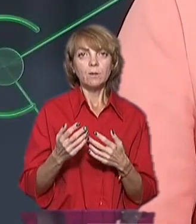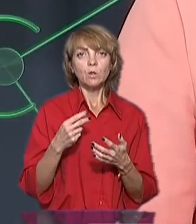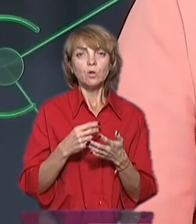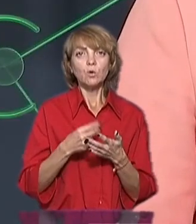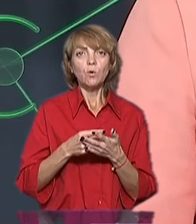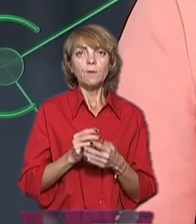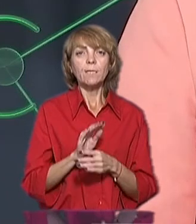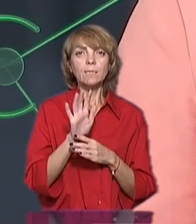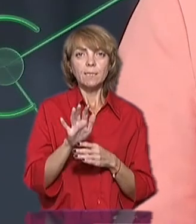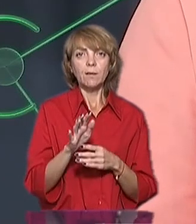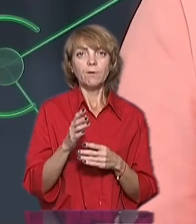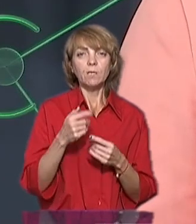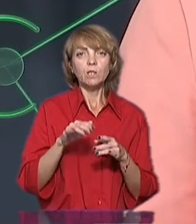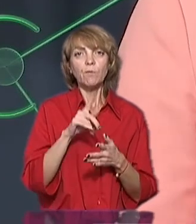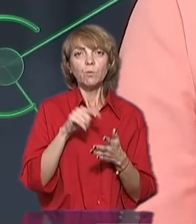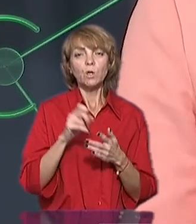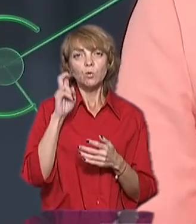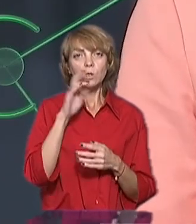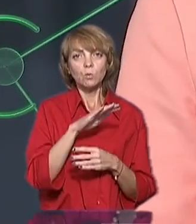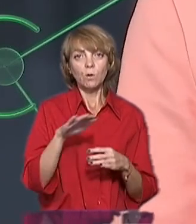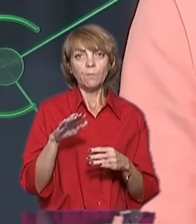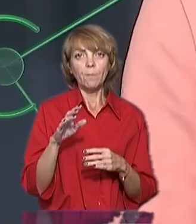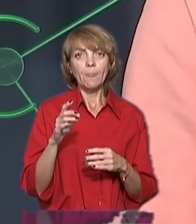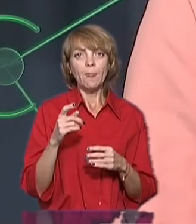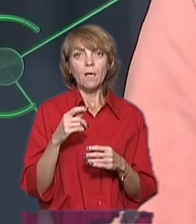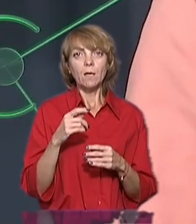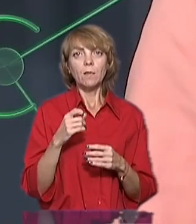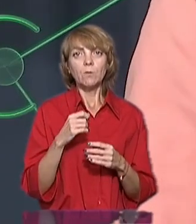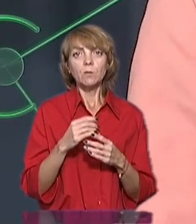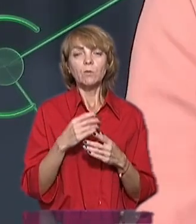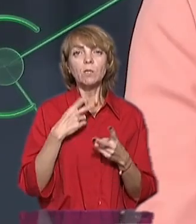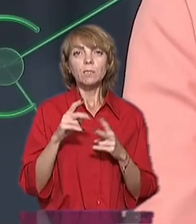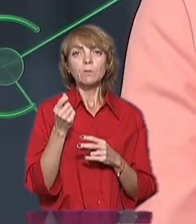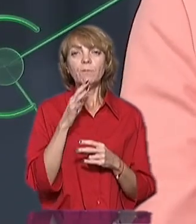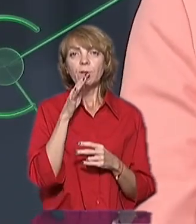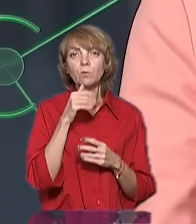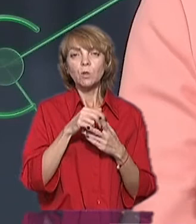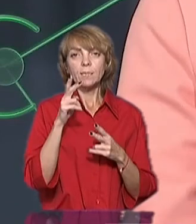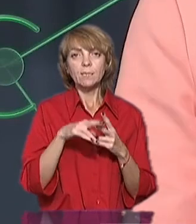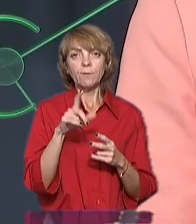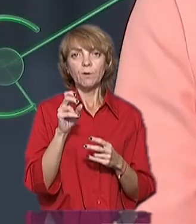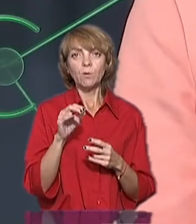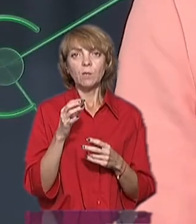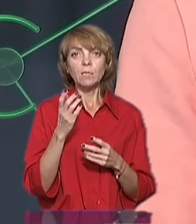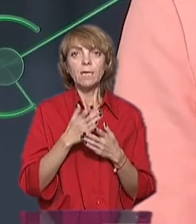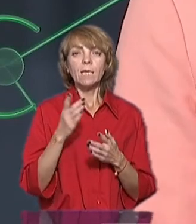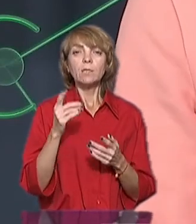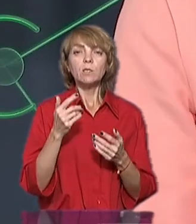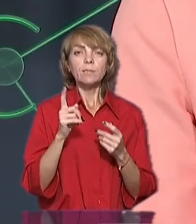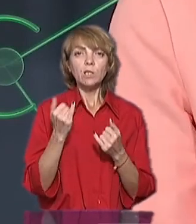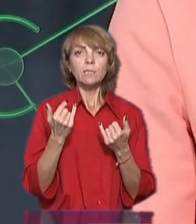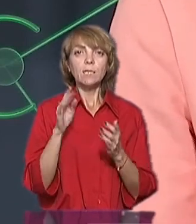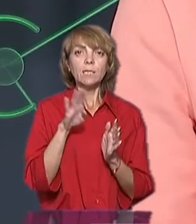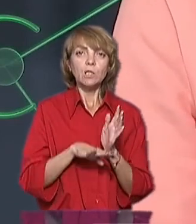дофінансування або рішення питання на державу. І все-таки у нас просто 30 секунд до кінця ефіру. Стало гірше, ніж краще?